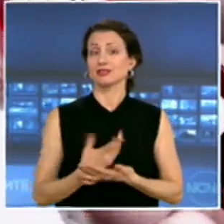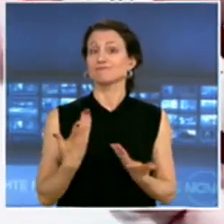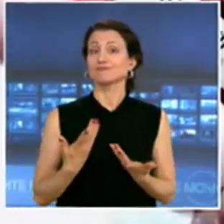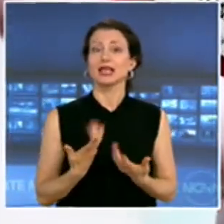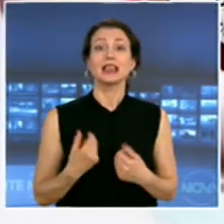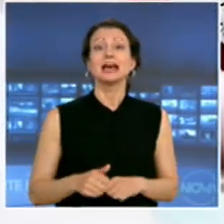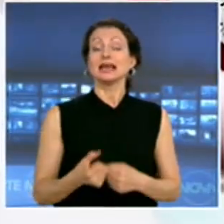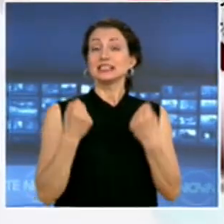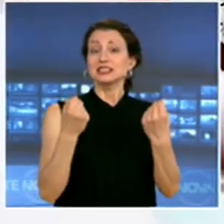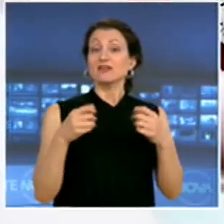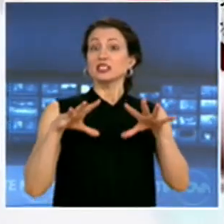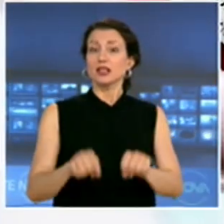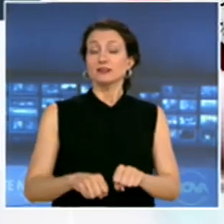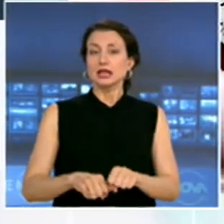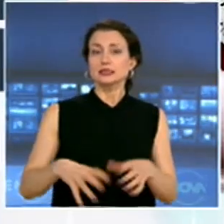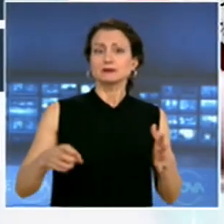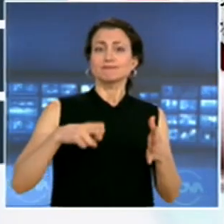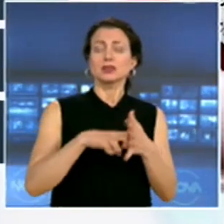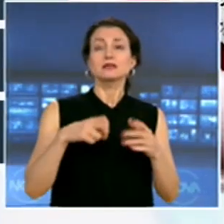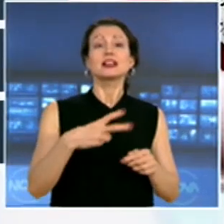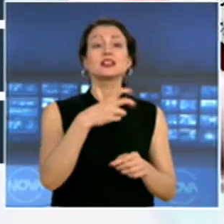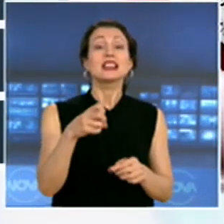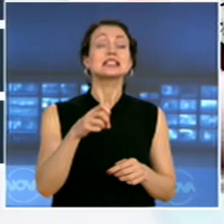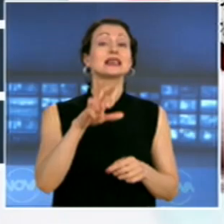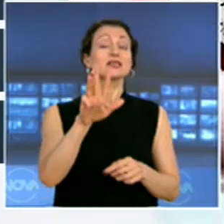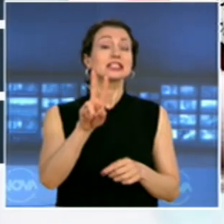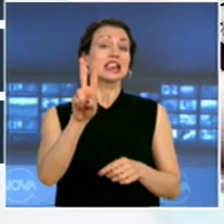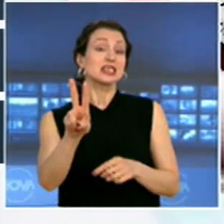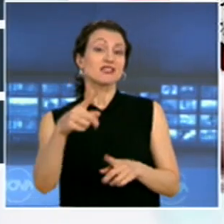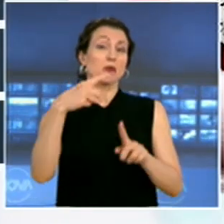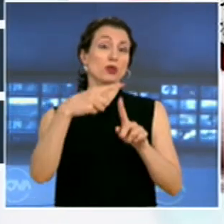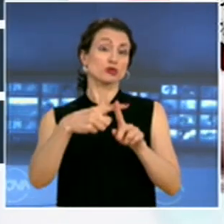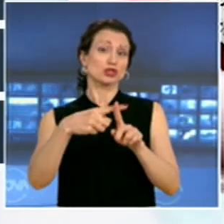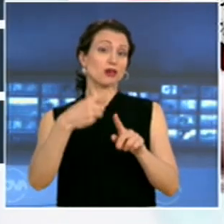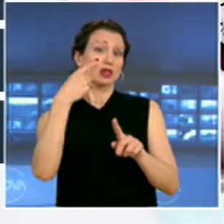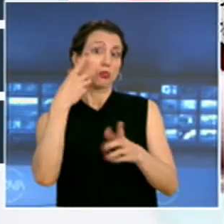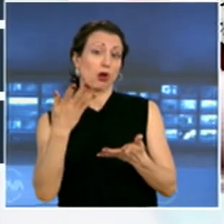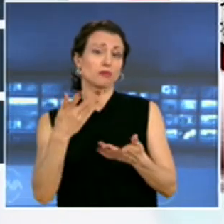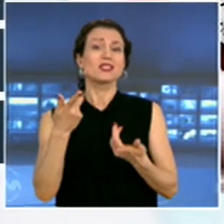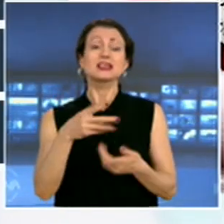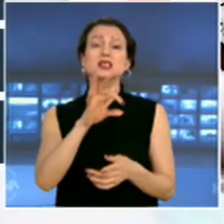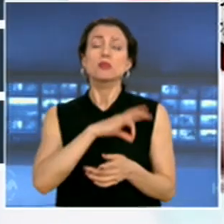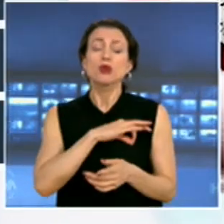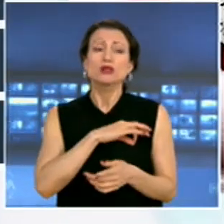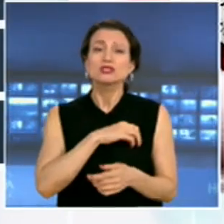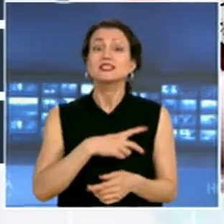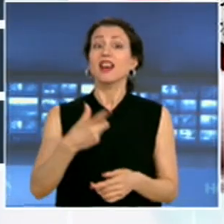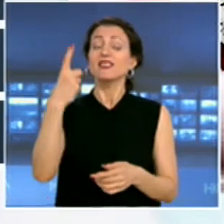регистрирали 292 положителни проби за COVID-19. Те са получени от направенята вчера рекордни